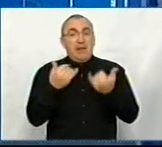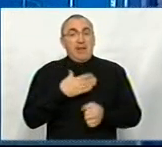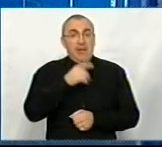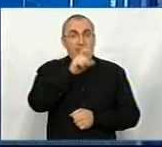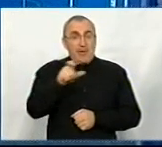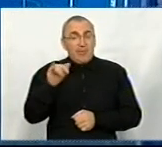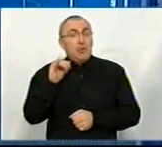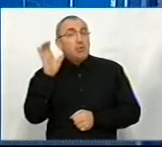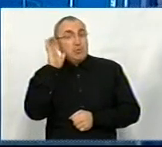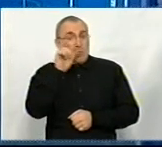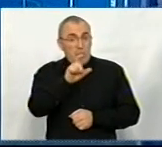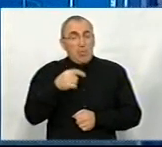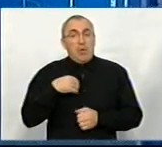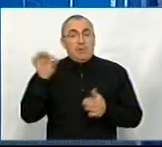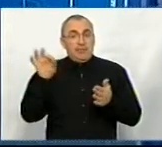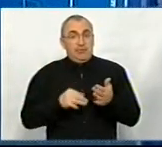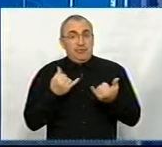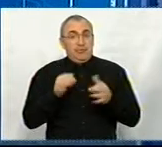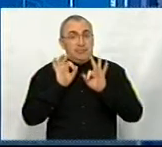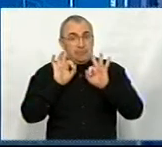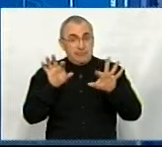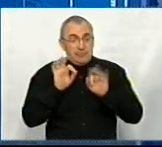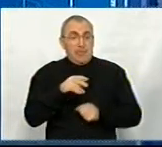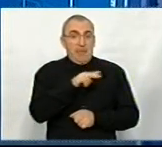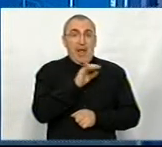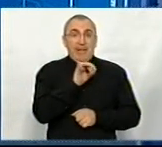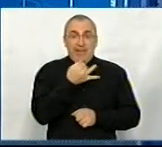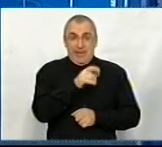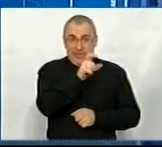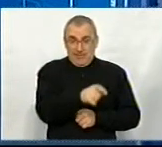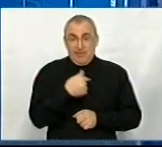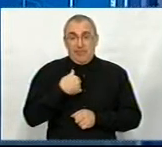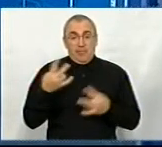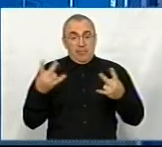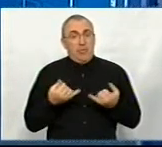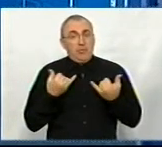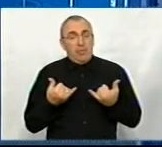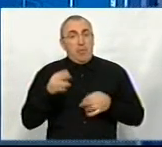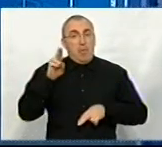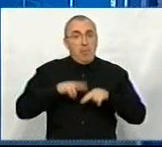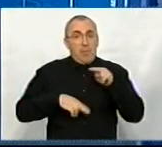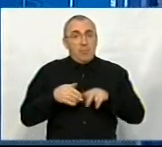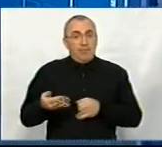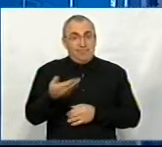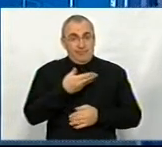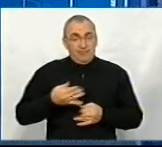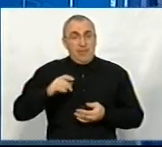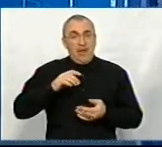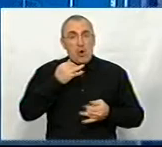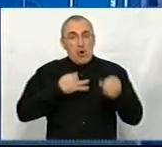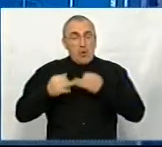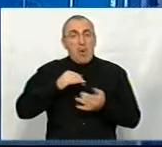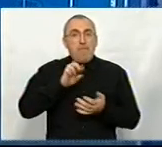глядачів і слухачів одразу скажу і, власне, вам, пане Андрію, що, я думаю, нам варто сьогодні побудувати нашу розмову поблоково.